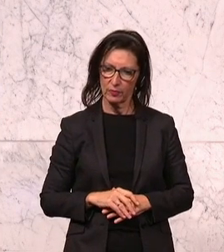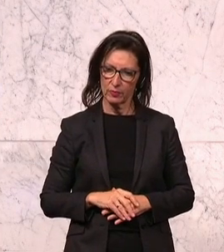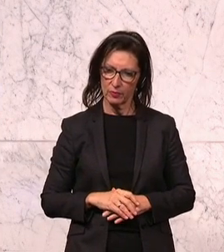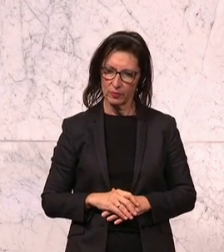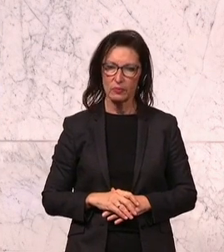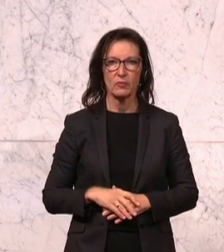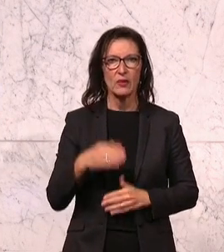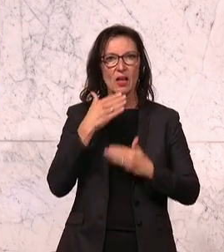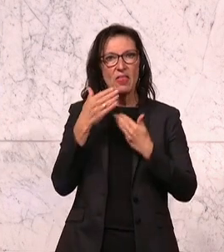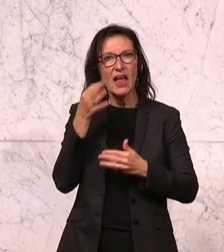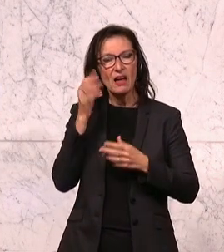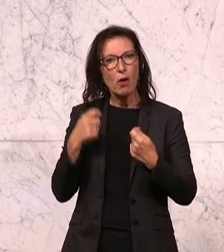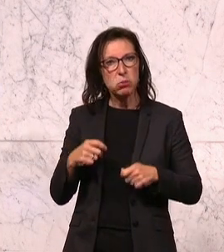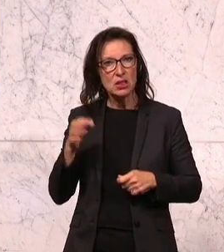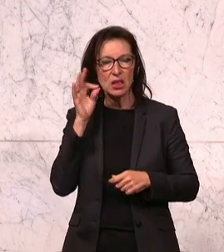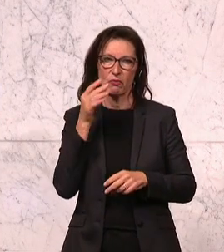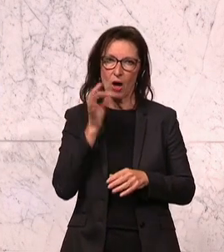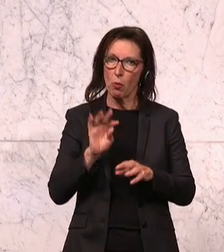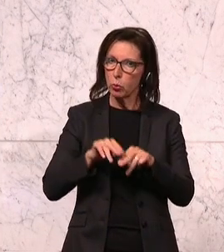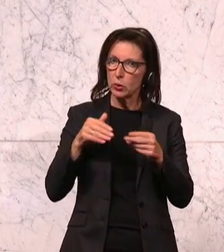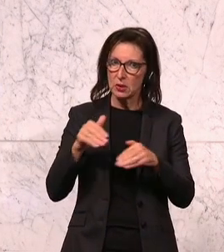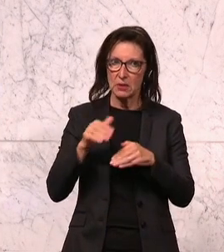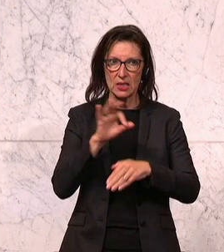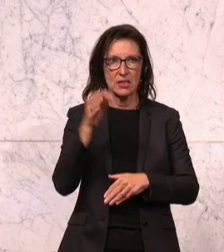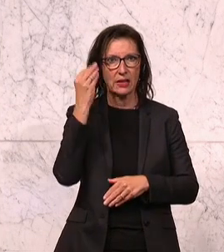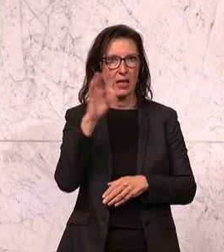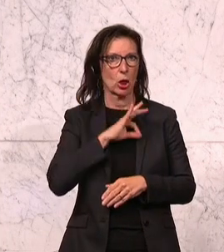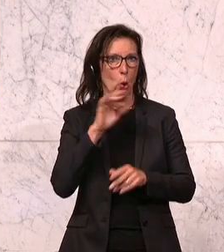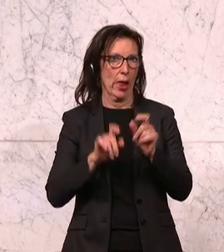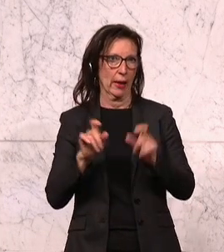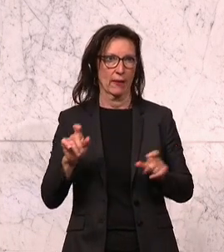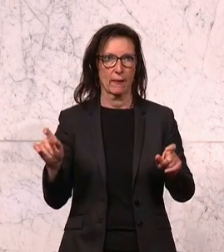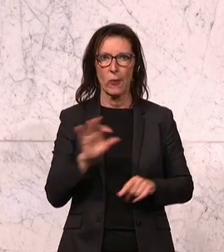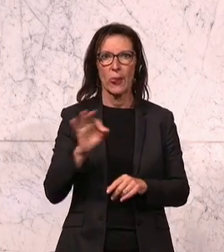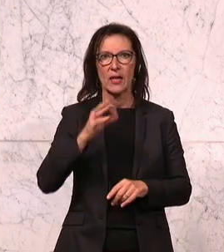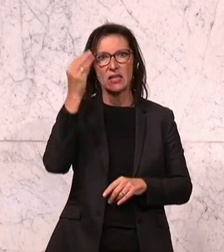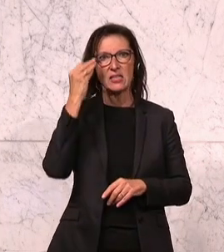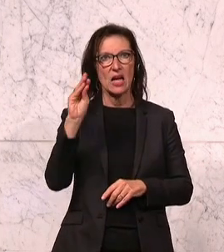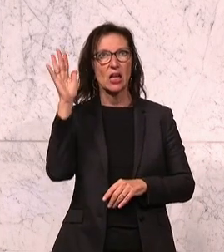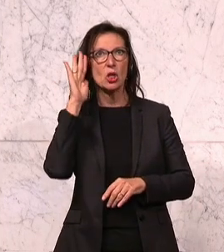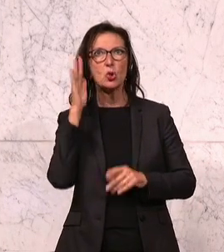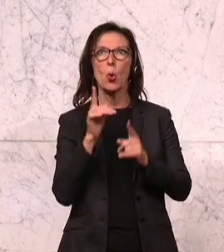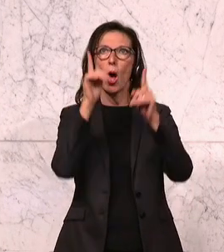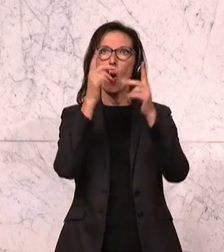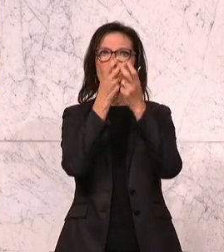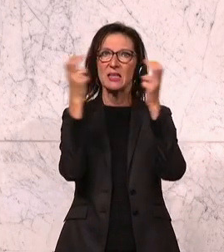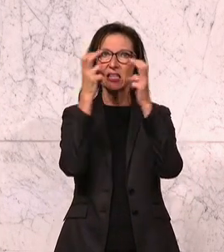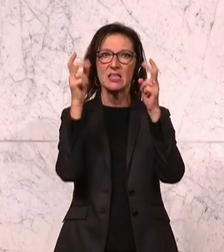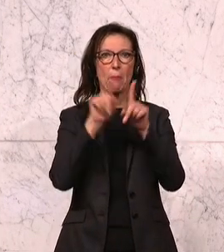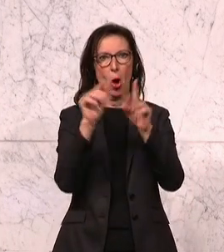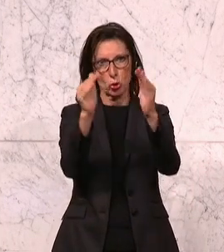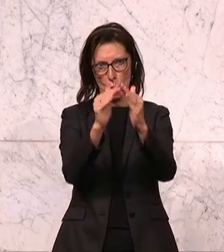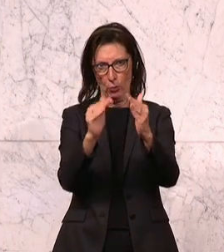Danke, Frau Präsidentin, Frau Bundesminister, sehr geehrte Kolleginnen und Kollegen, geschätzte Zuhörerinnen der Galerie, aber auch zu Hause.